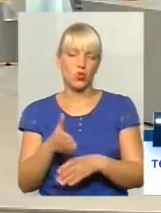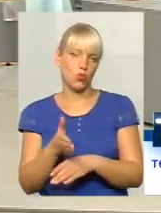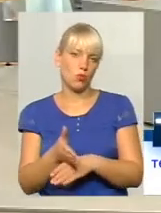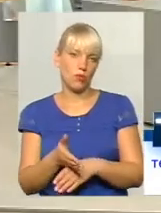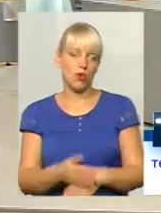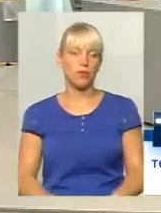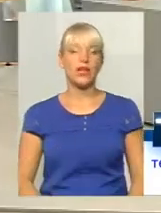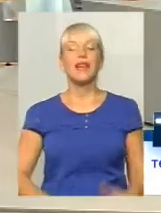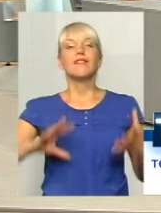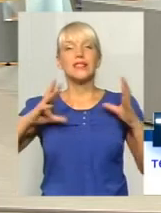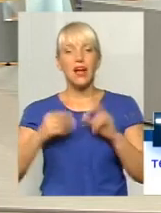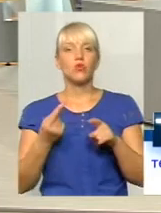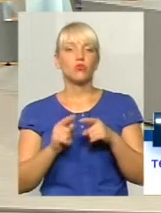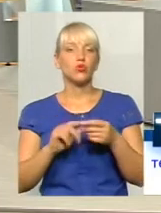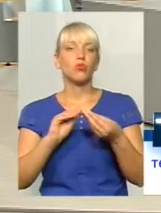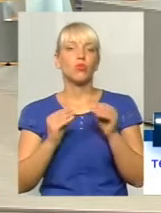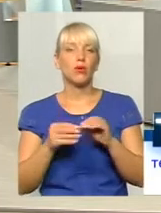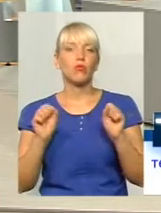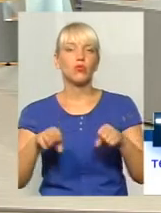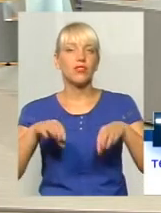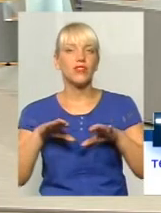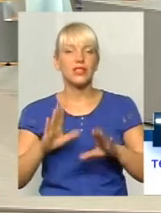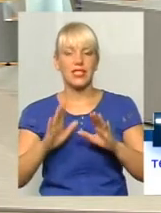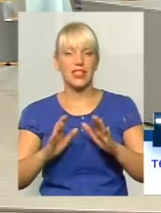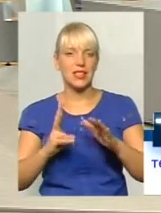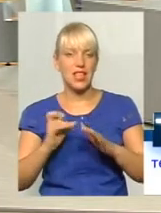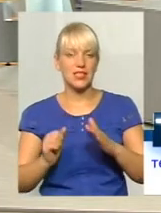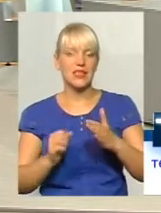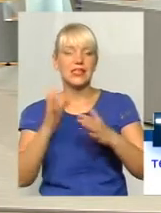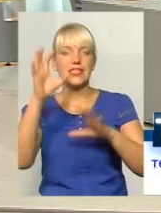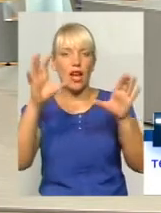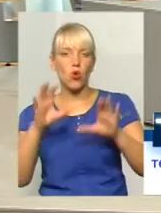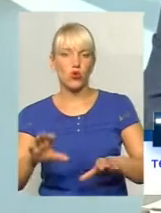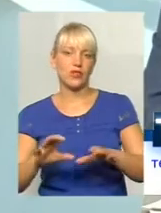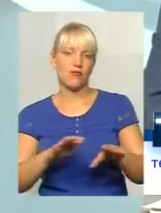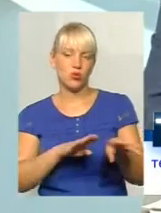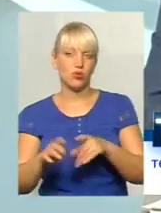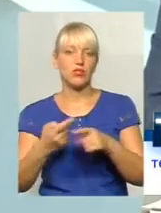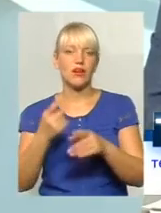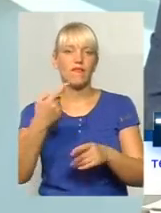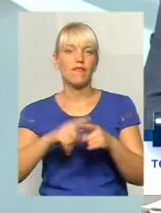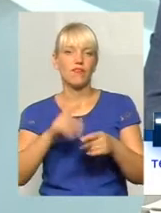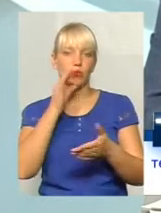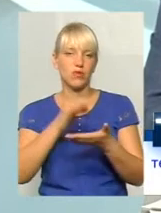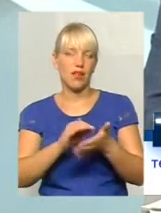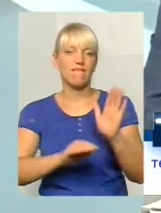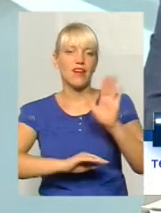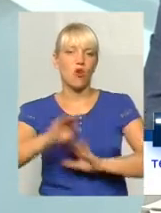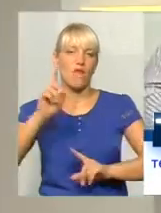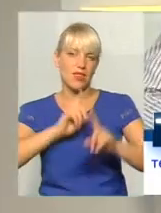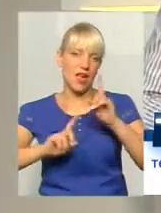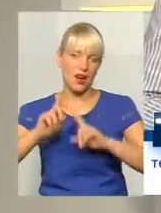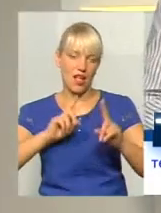можливо вирішити тільки на законодавчому рівні. Тільки якщо Верховна Рада буде прийнято закон про адресної допомоги. А ще один